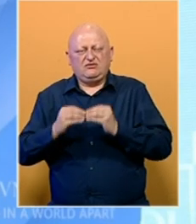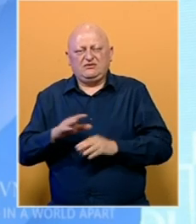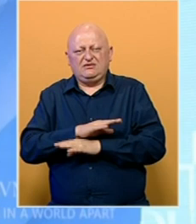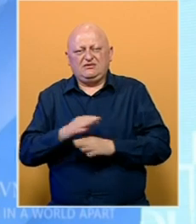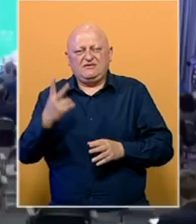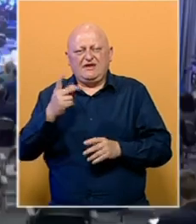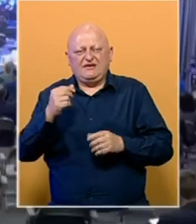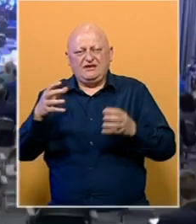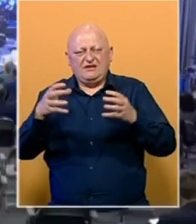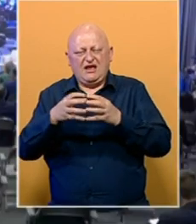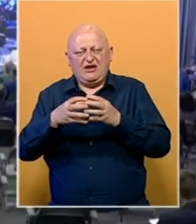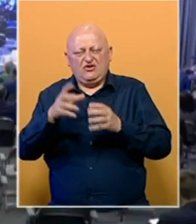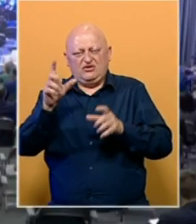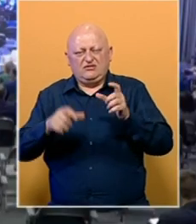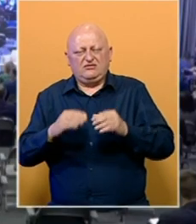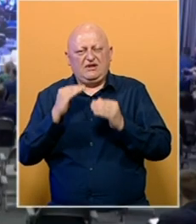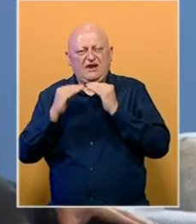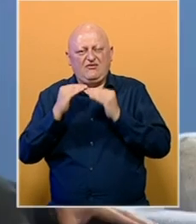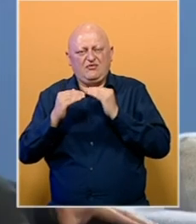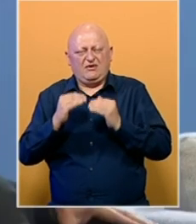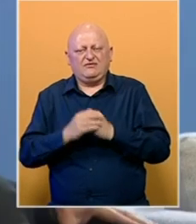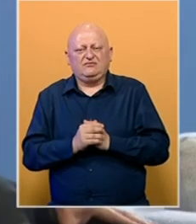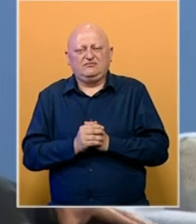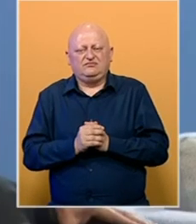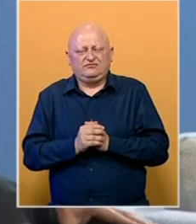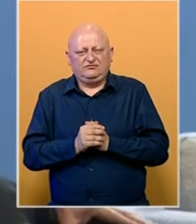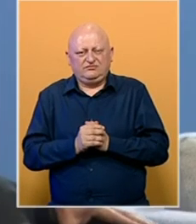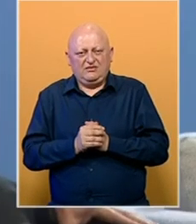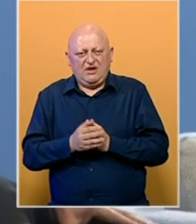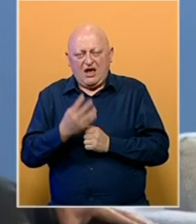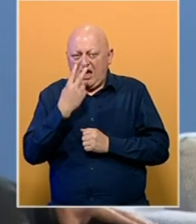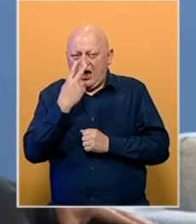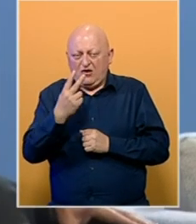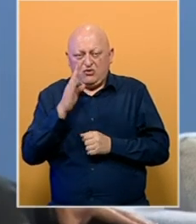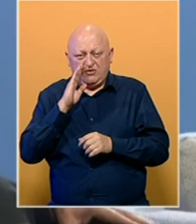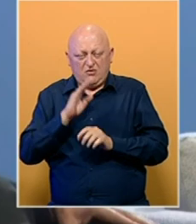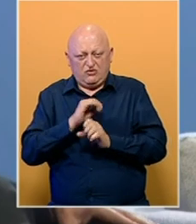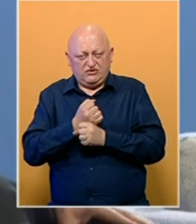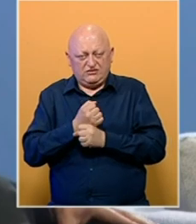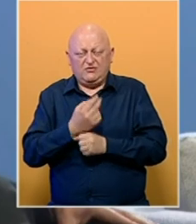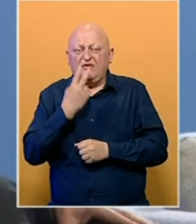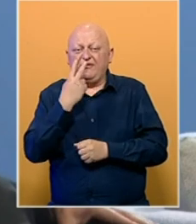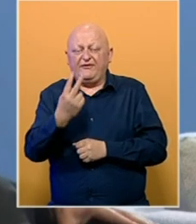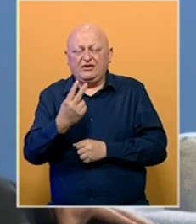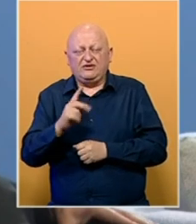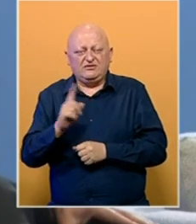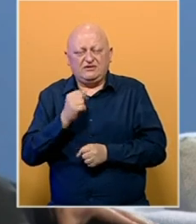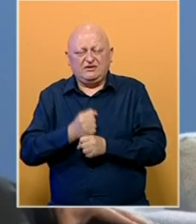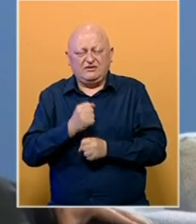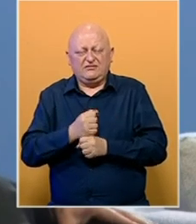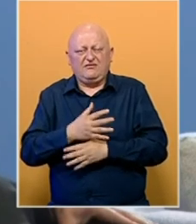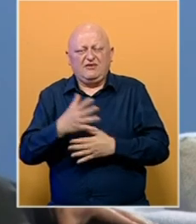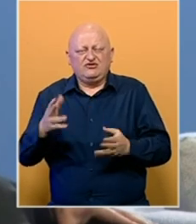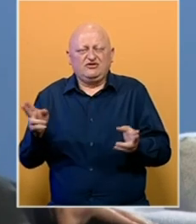sva tri konstitutivna naroda budu ravnopravna. Ako pogledamo Bosnu i Hercegovinu, vidjet ćemo da se ne radi o